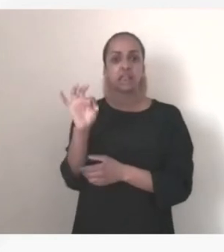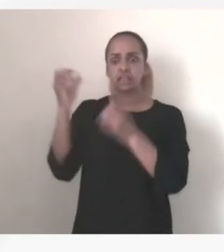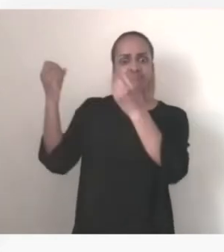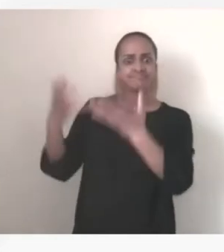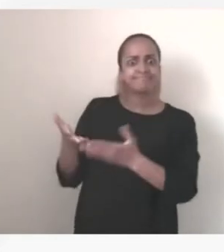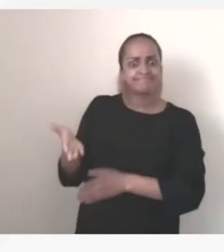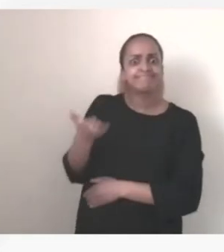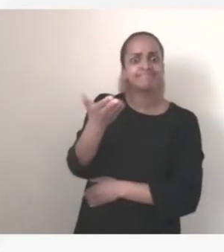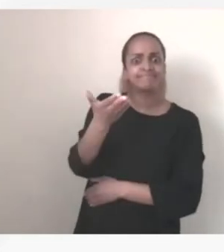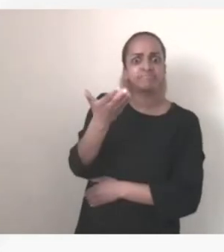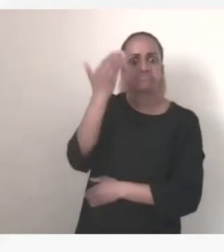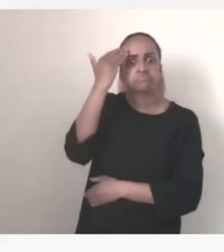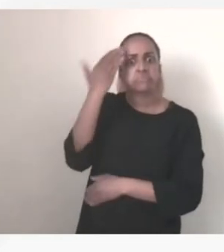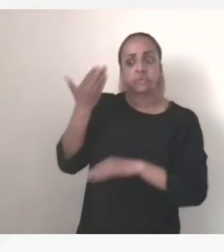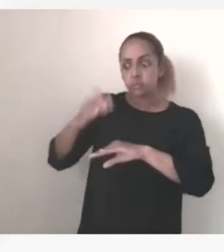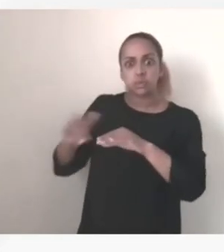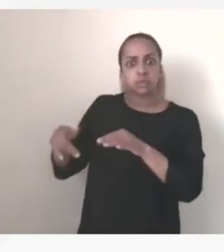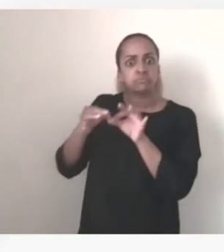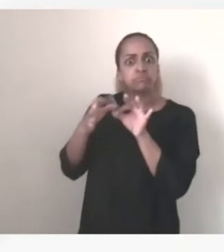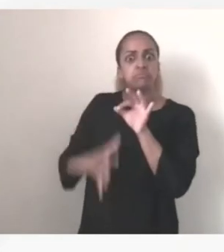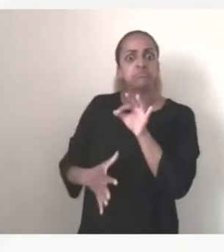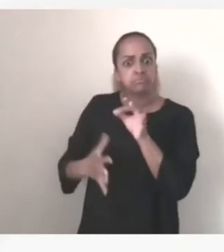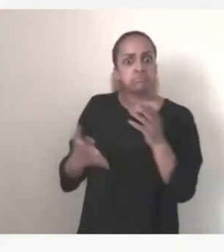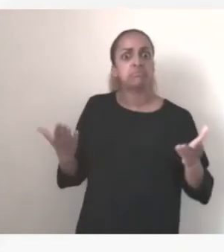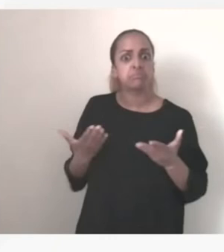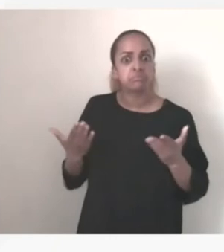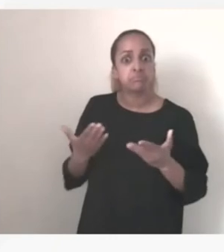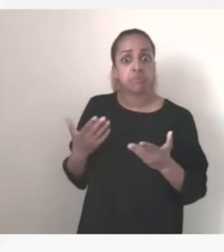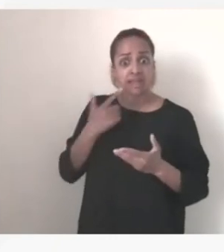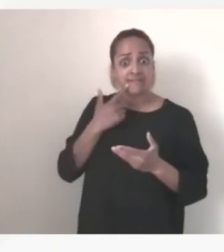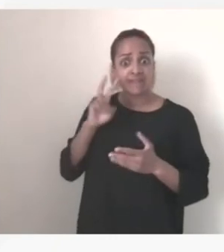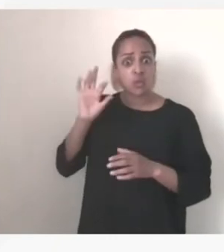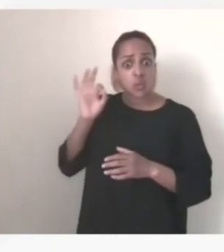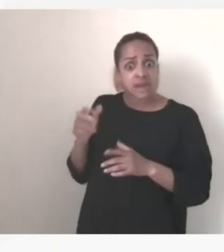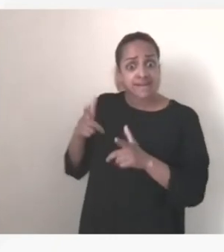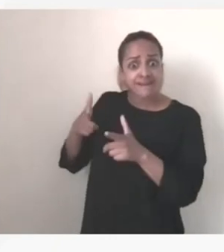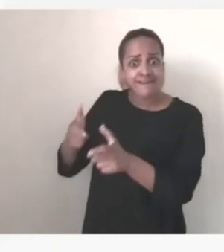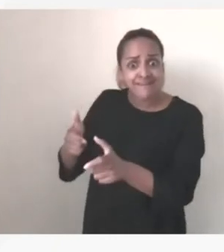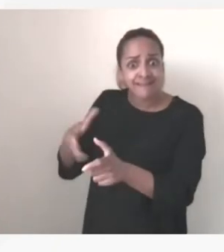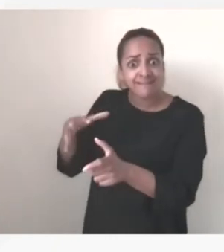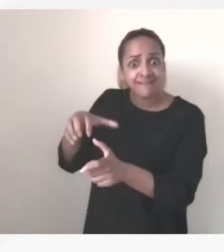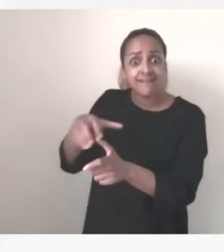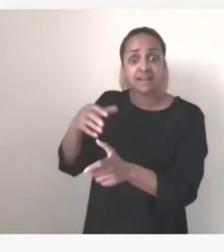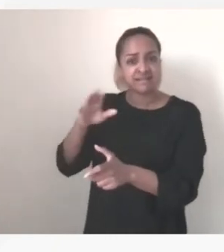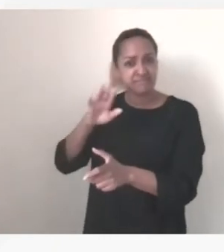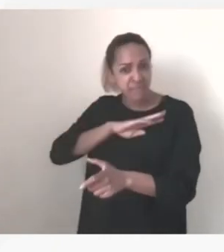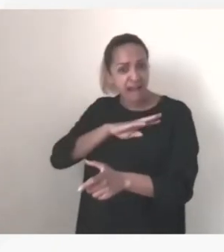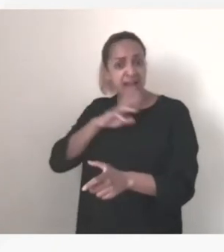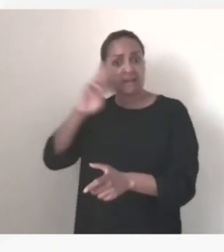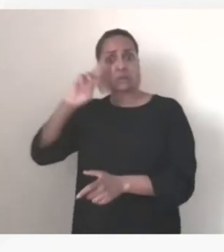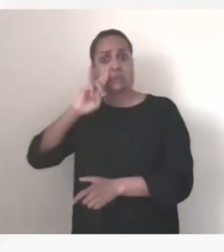'hui le diagnostic qui est fait sur ce qui s'est passé ? Est-ce que c'était une cyberattaque ? Est-ce que c'est lié au conflit entre l'Ukraine et la Russie ?